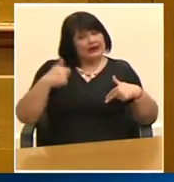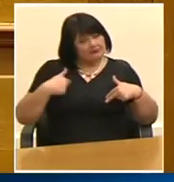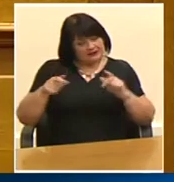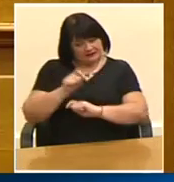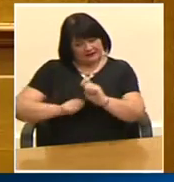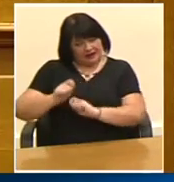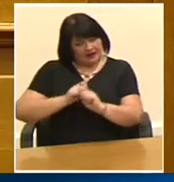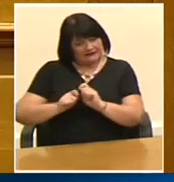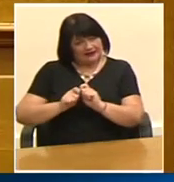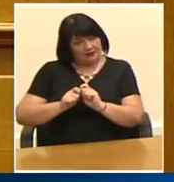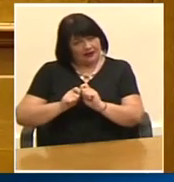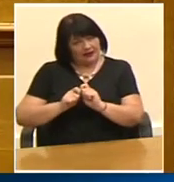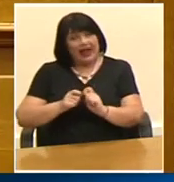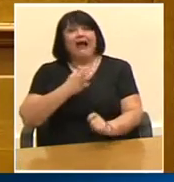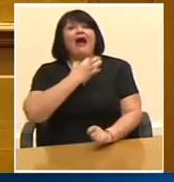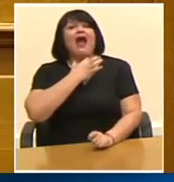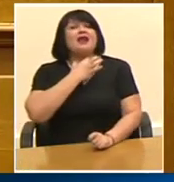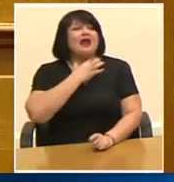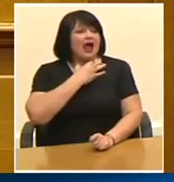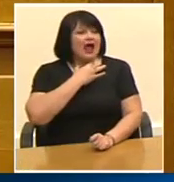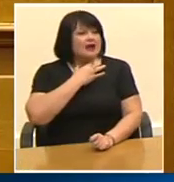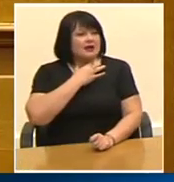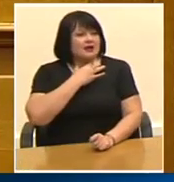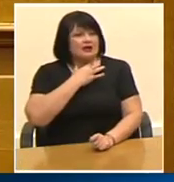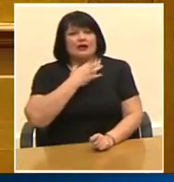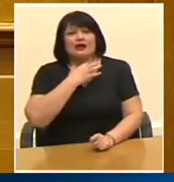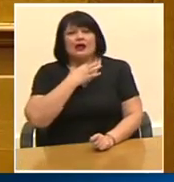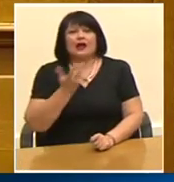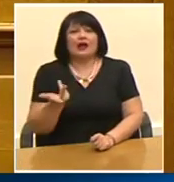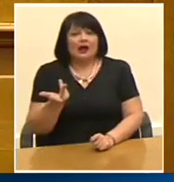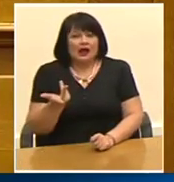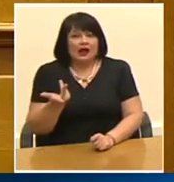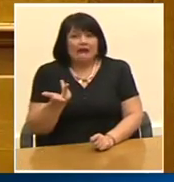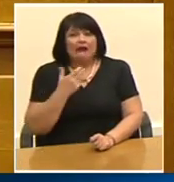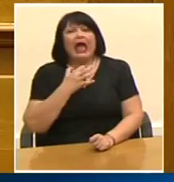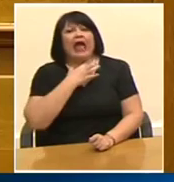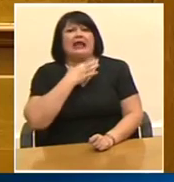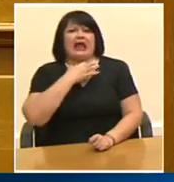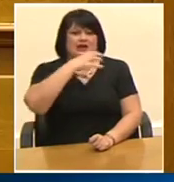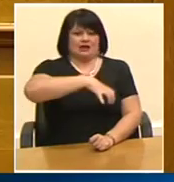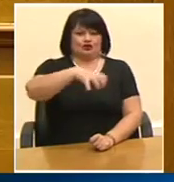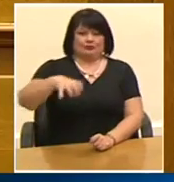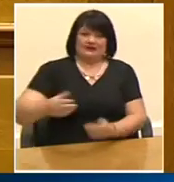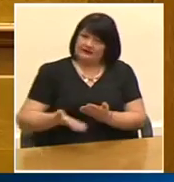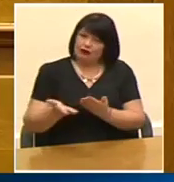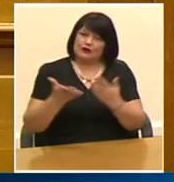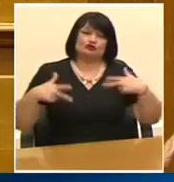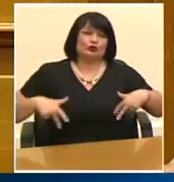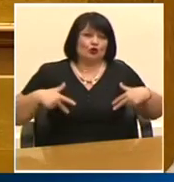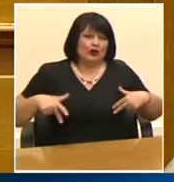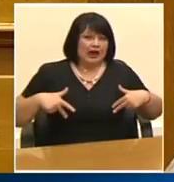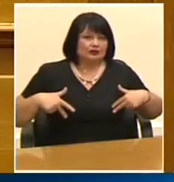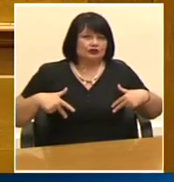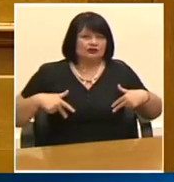κάποιες απολύτως αναγκαίες ειδικές γραμματείες για να στηρίξουμε κρίσιμους τομείς του κοινωνικού κράτους μας κατηγορούσατε για μεγάλες